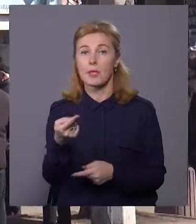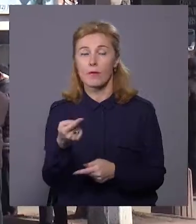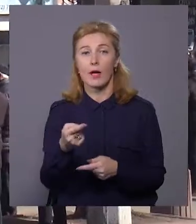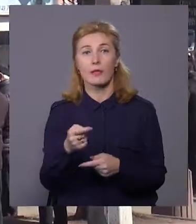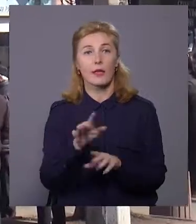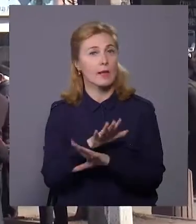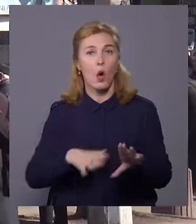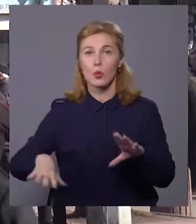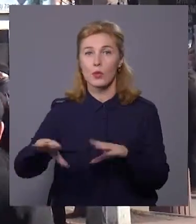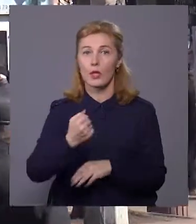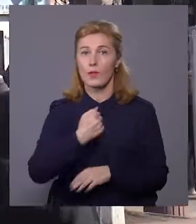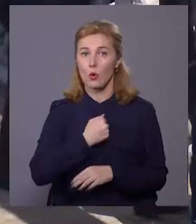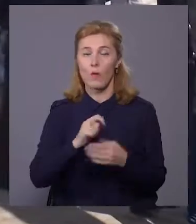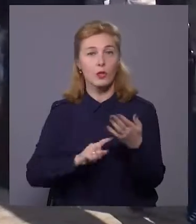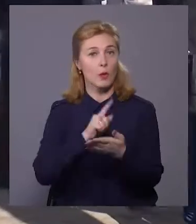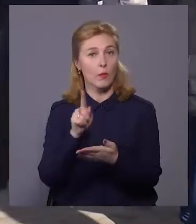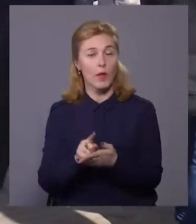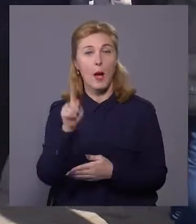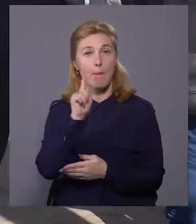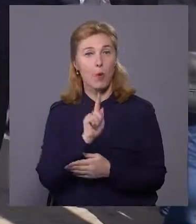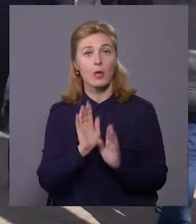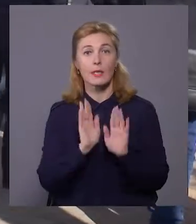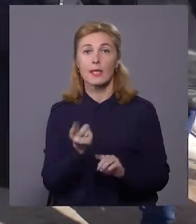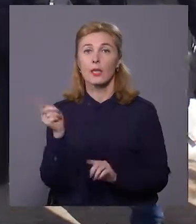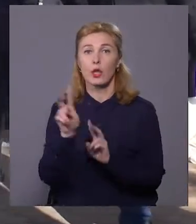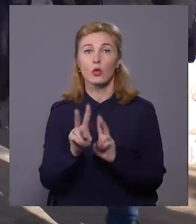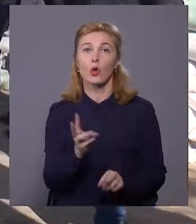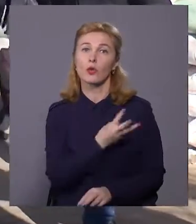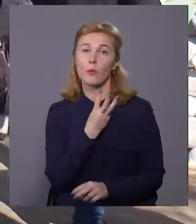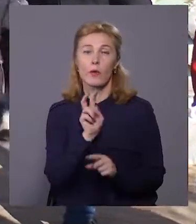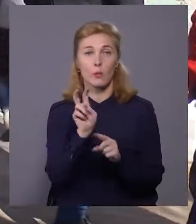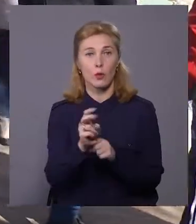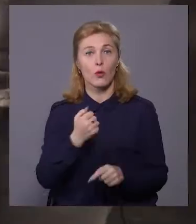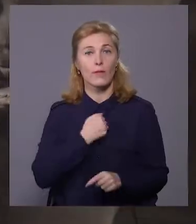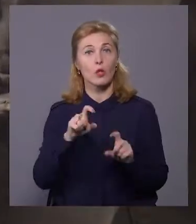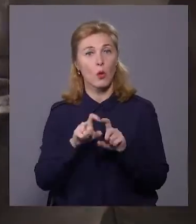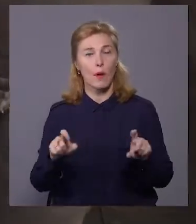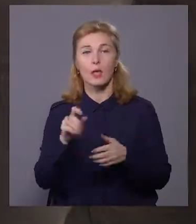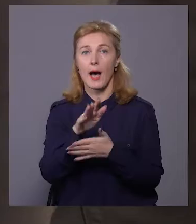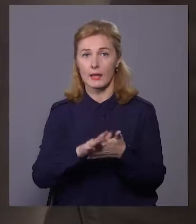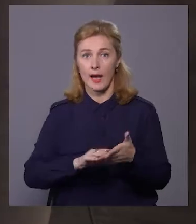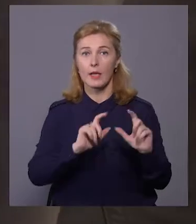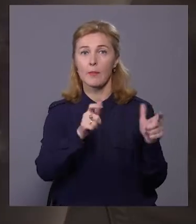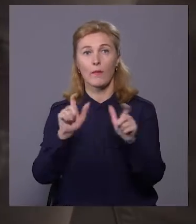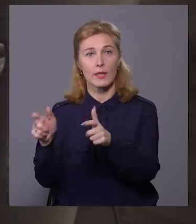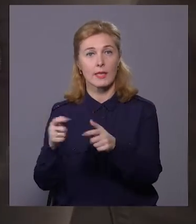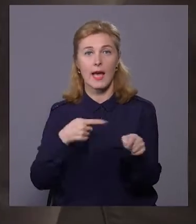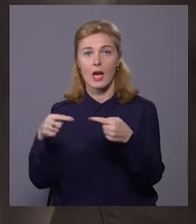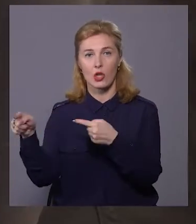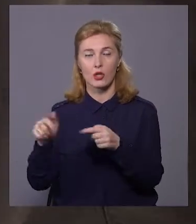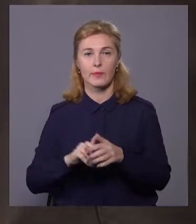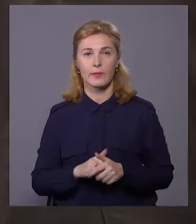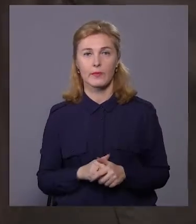будуть не усіх військовозобов'язаних. Поки лише тих, хто добровільно прийшов до військомату. А далі розсилатимуть повістки. Решті.